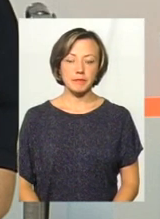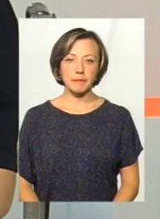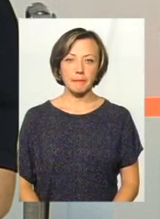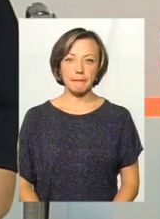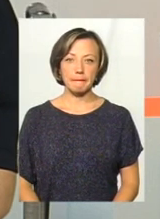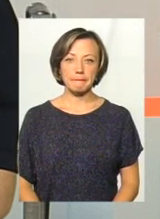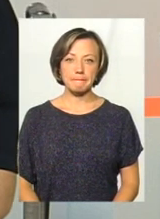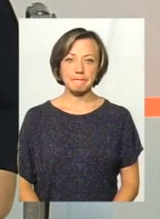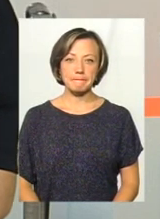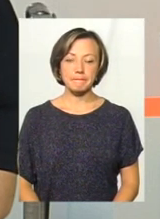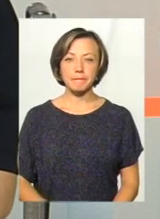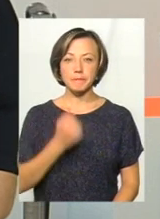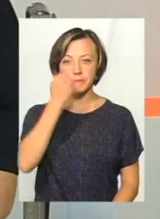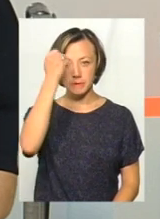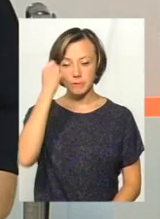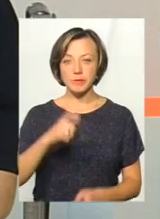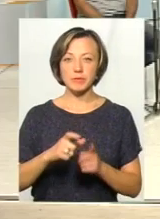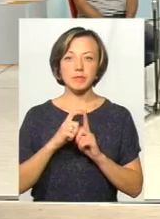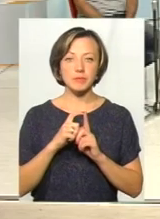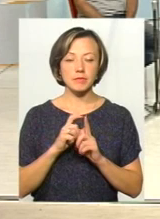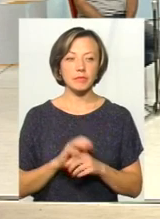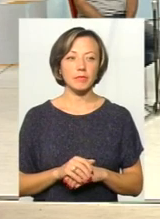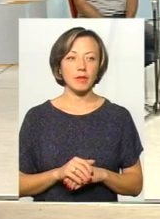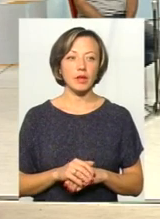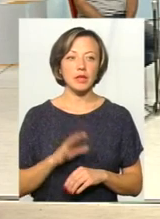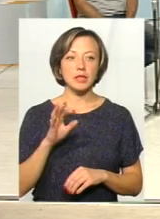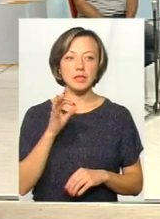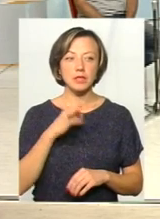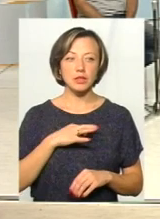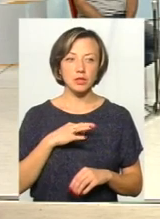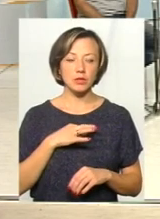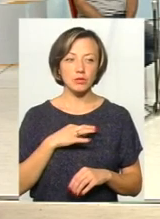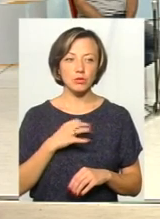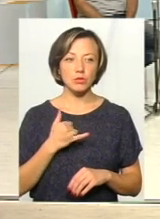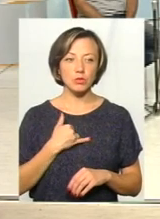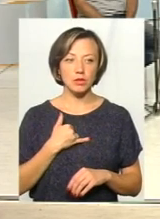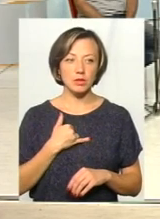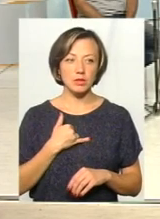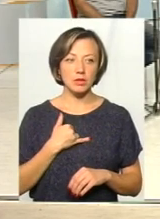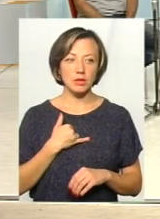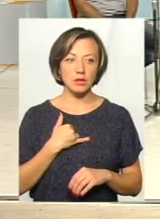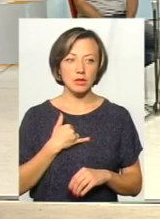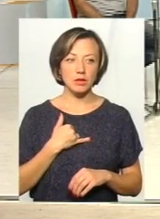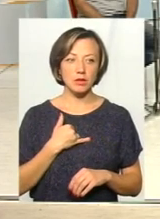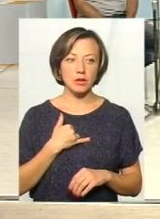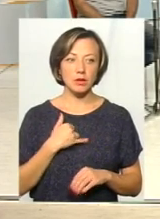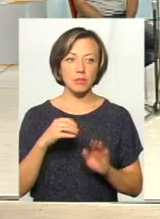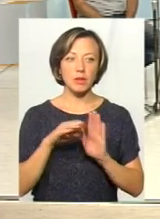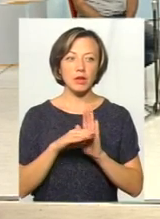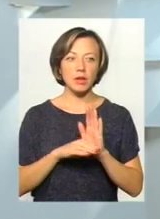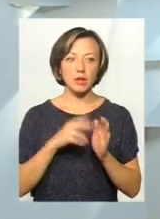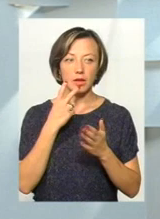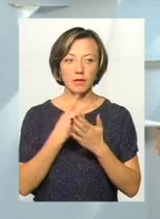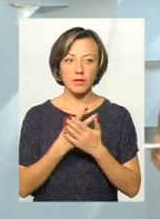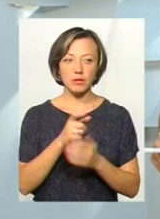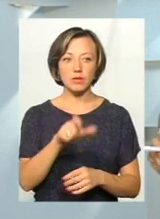лікаря. Дякую вам за відповідь. Власне, скажіть, в нас нашу передачу не лише дивляться